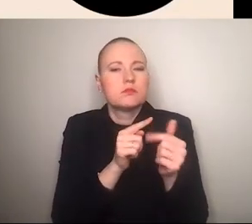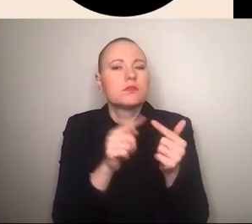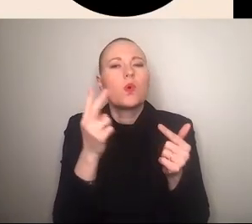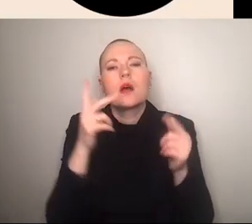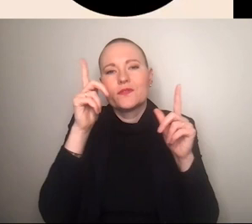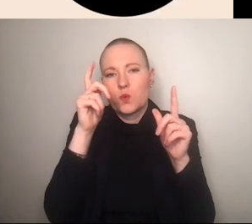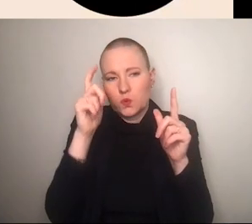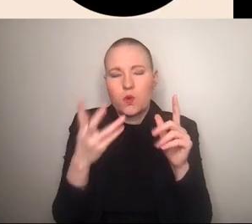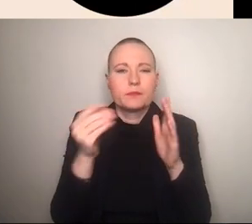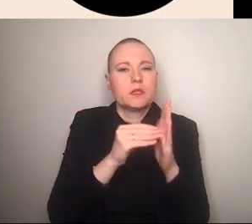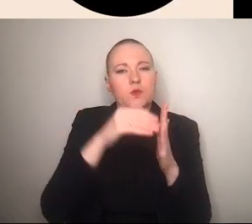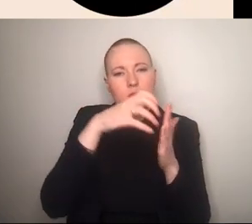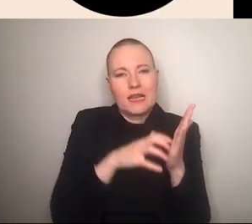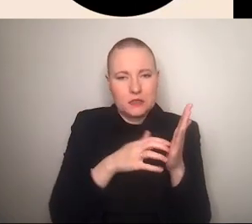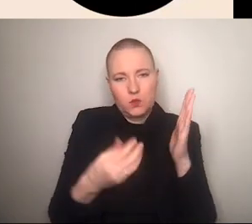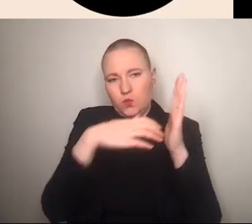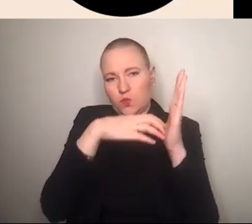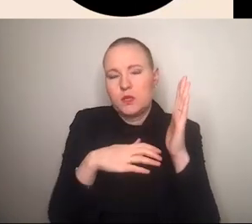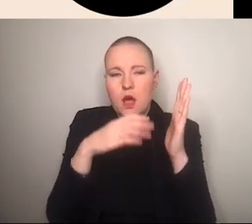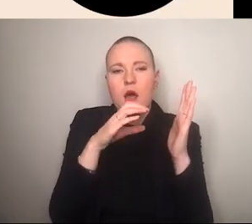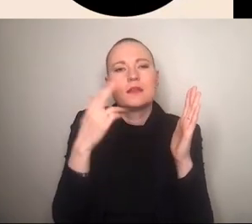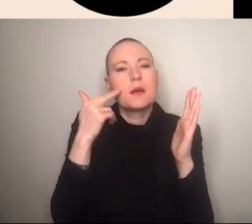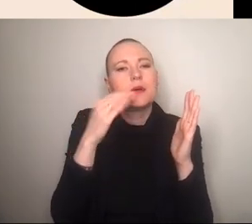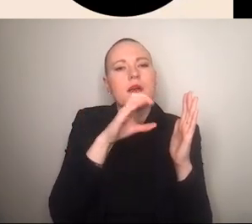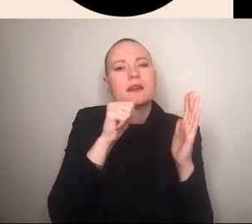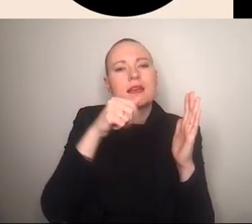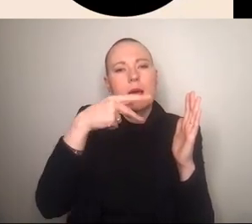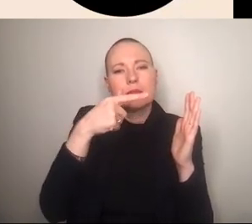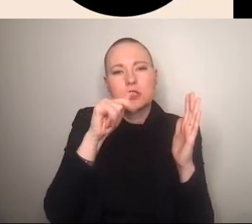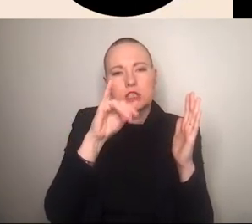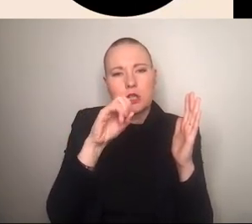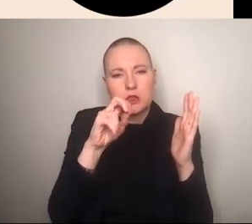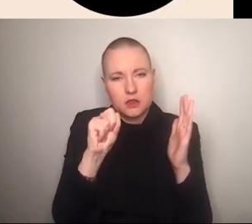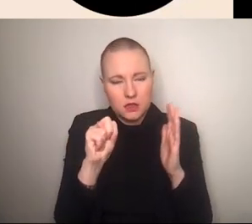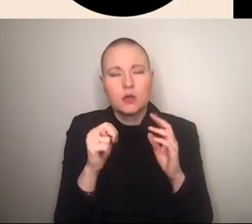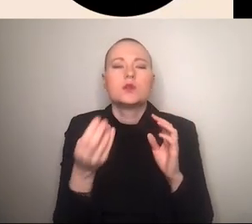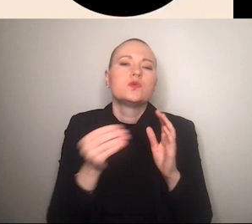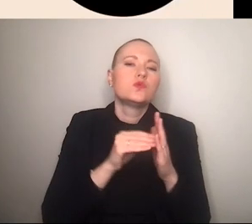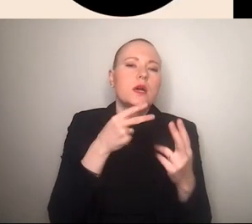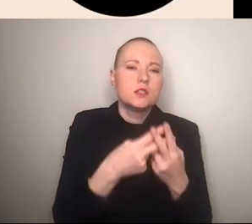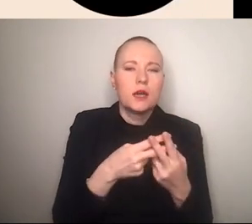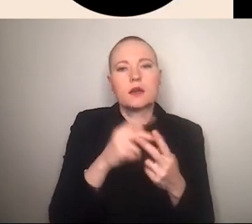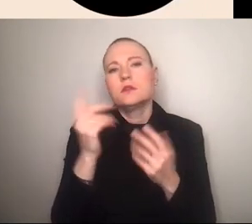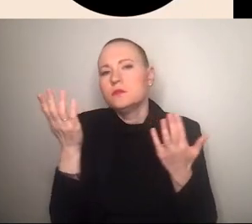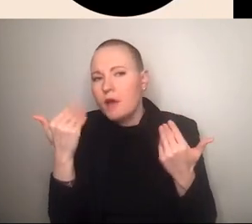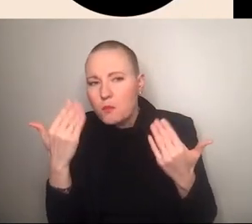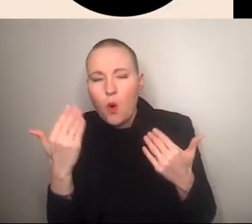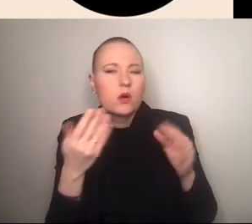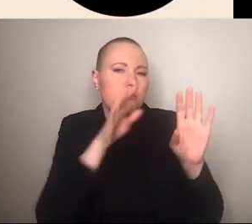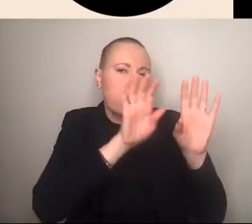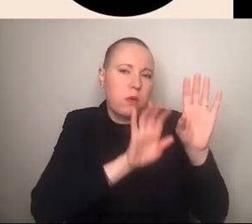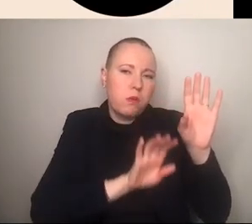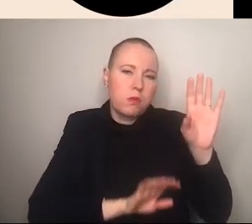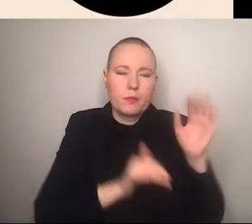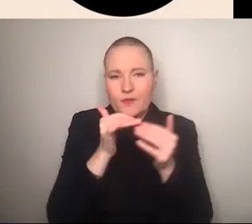dazugehörigen captions also texten und hashtag auch werbung wird dort zuhauf angezeigt